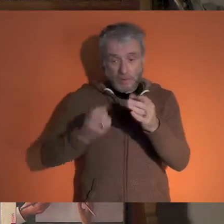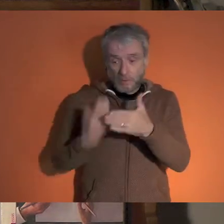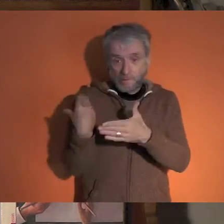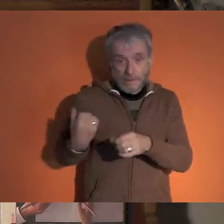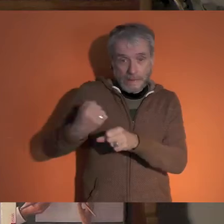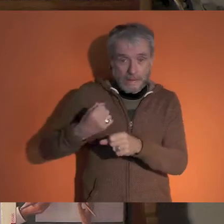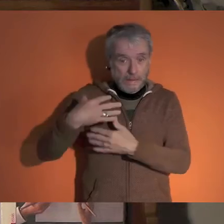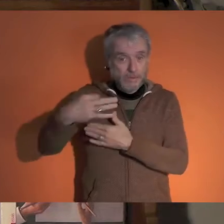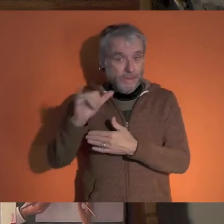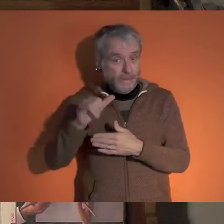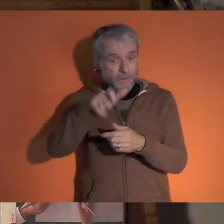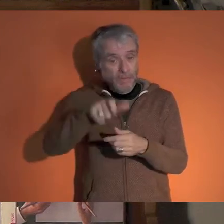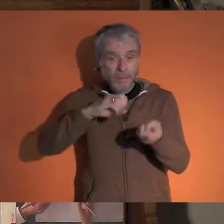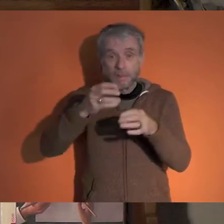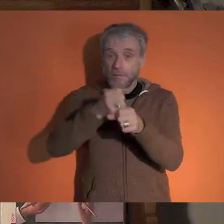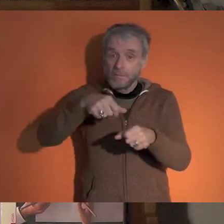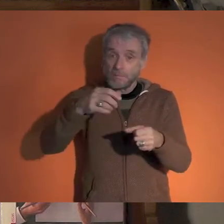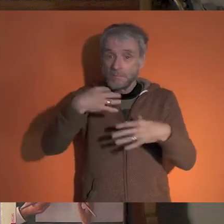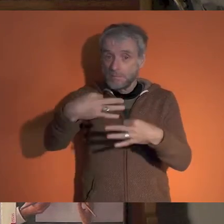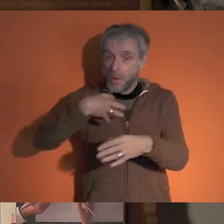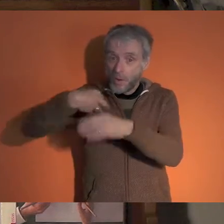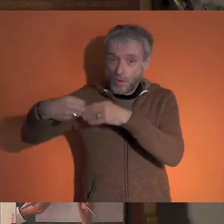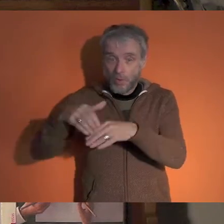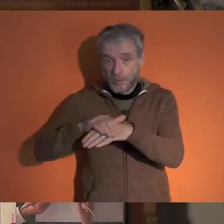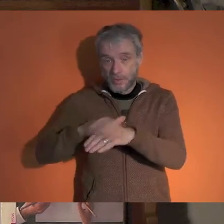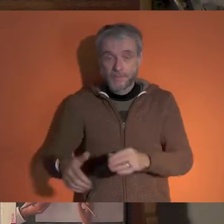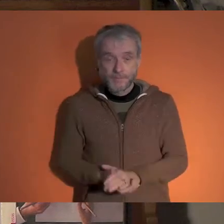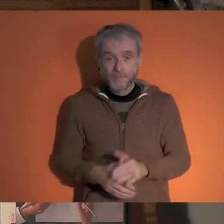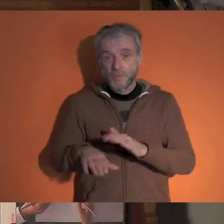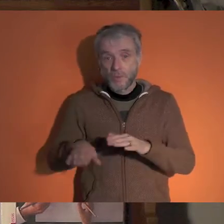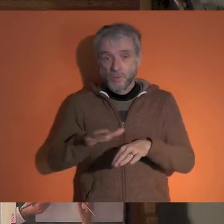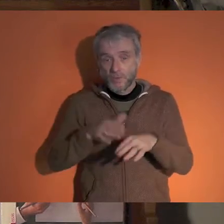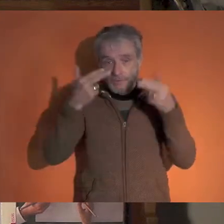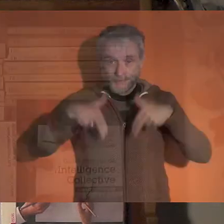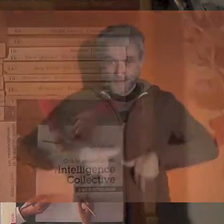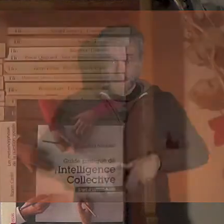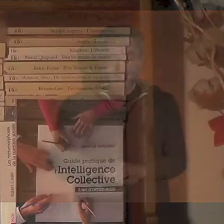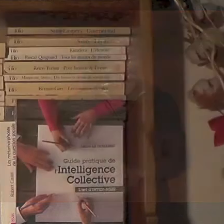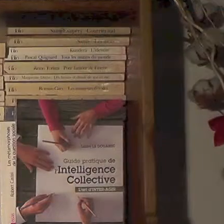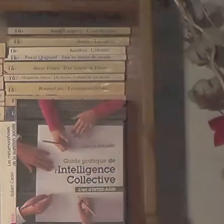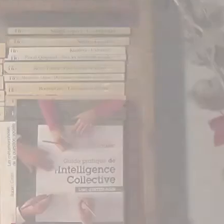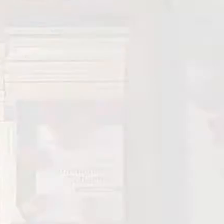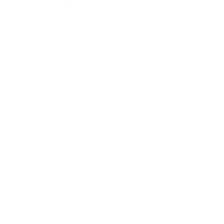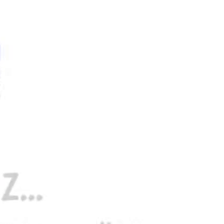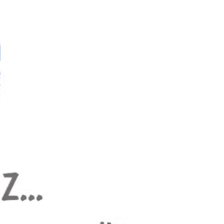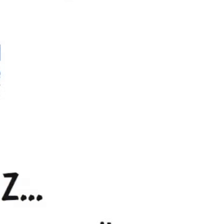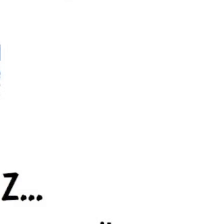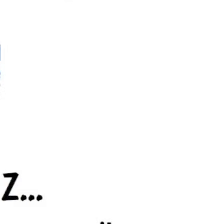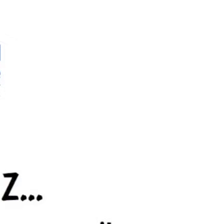processus démocratique complètement nouveau qui a permis d'être sélectionnée par des internautes en dehors des partis politiques.